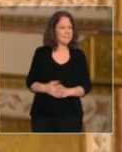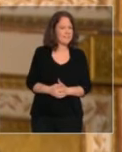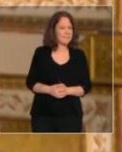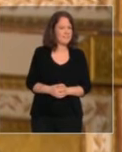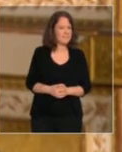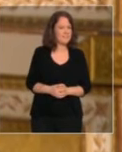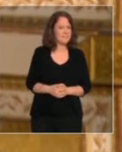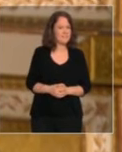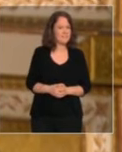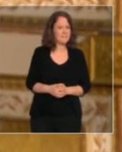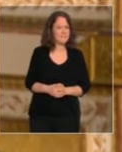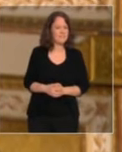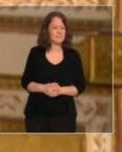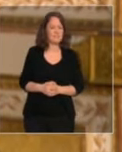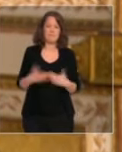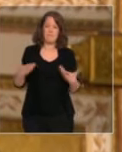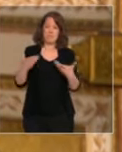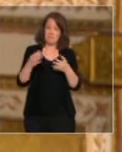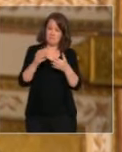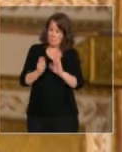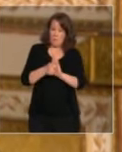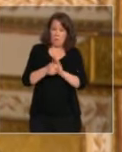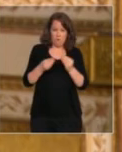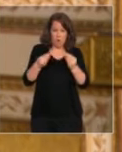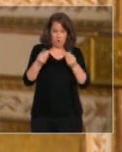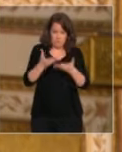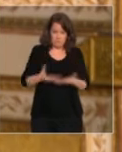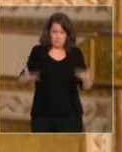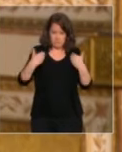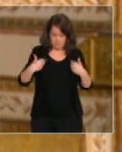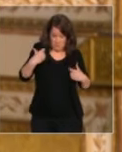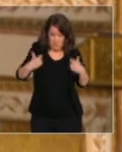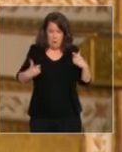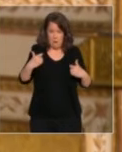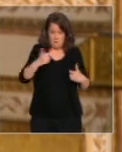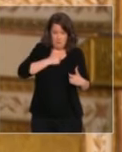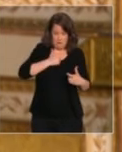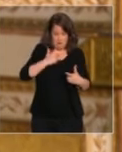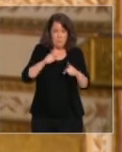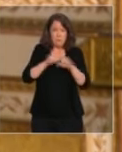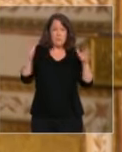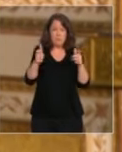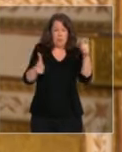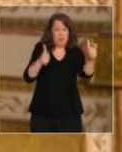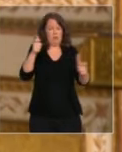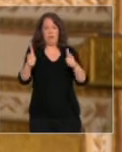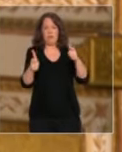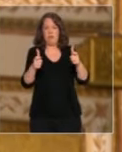est un ébranlement intime et collectif. Sachons le vivre comme tel.